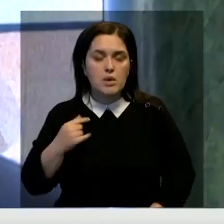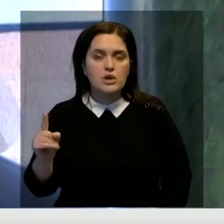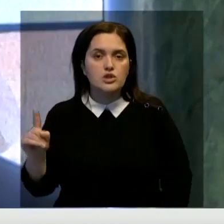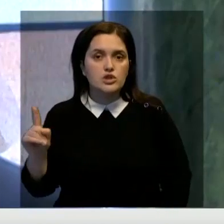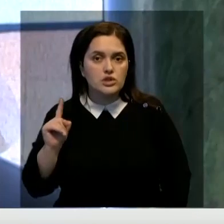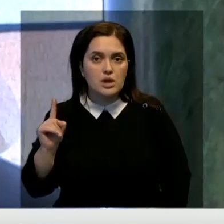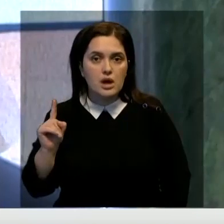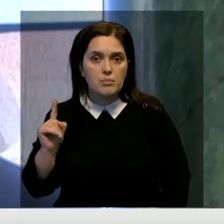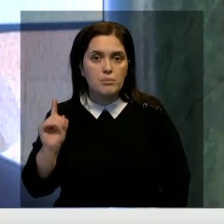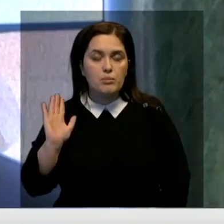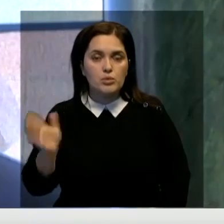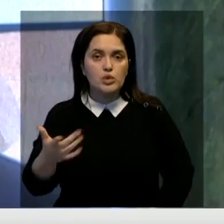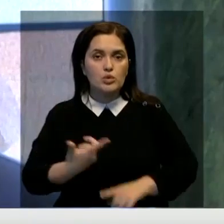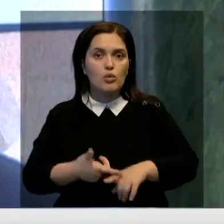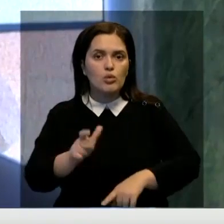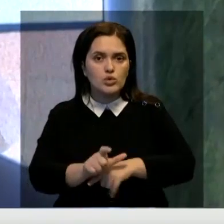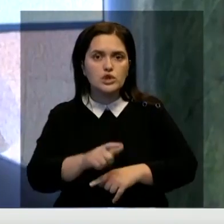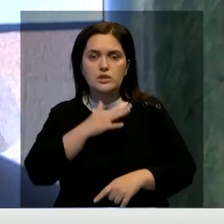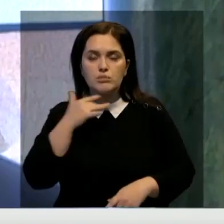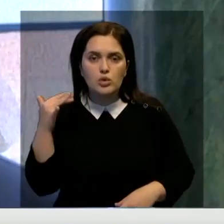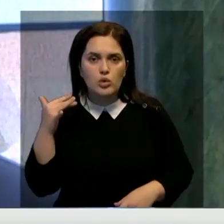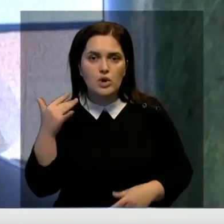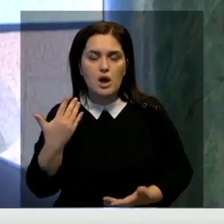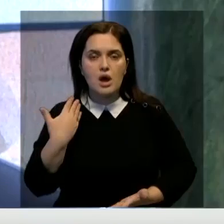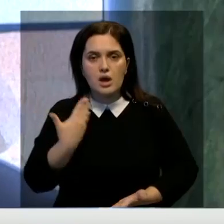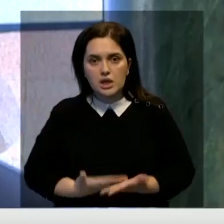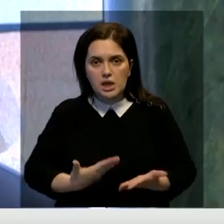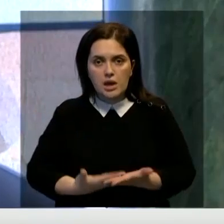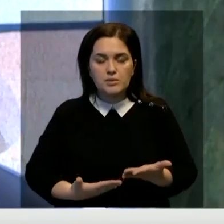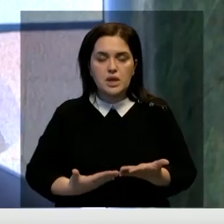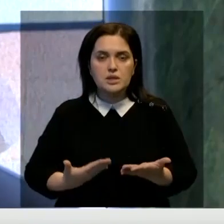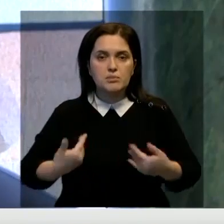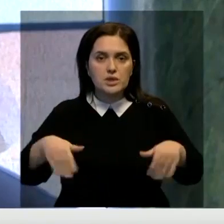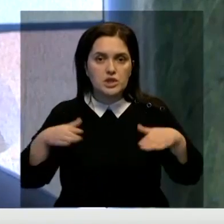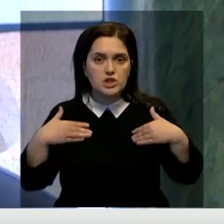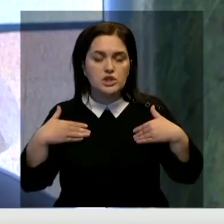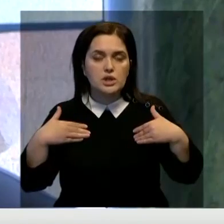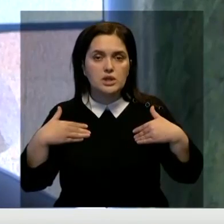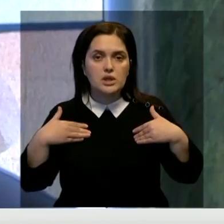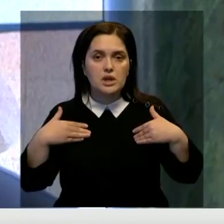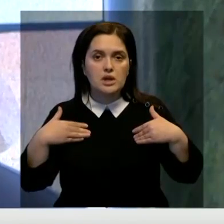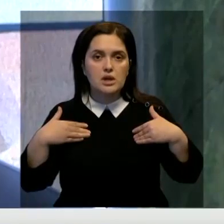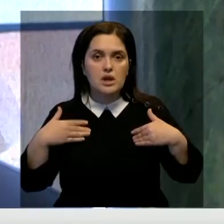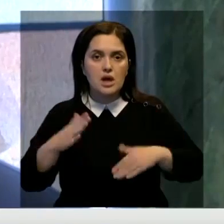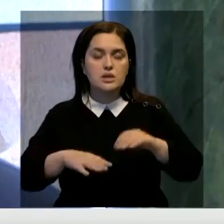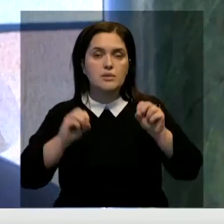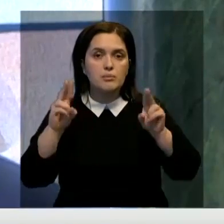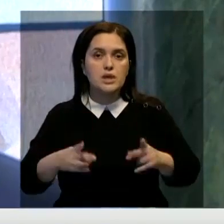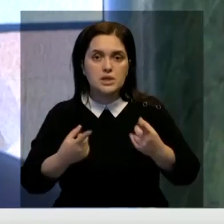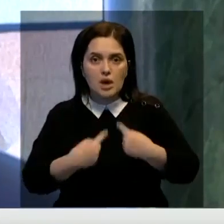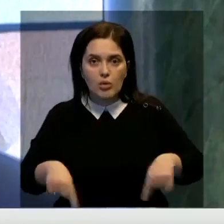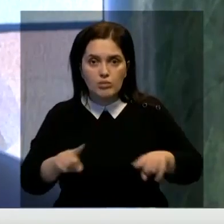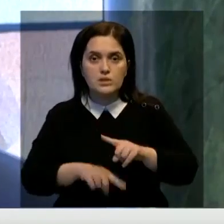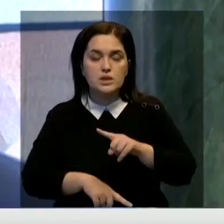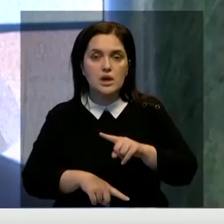будут очень много рекомендаций, предложений со стороны экспертного сообщества, которые в